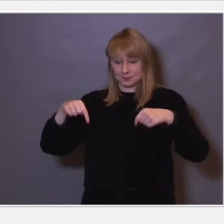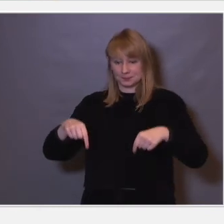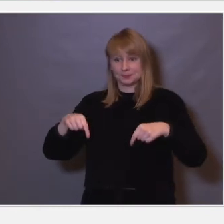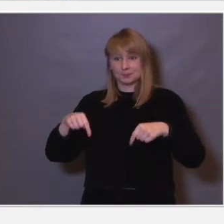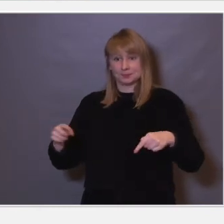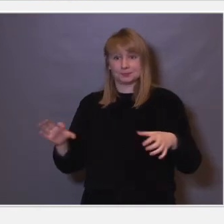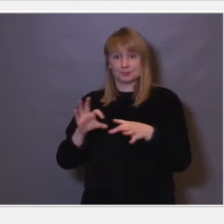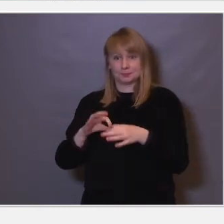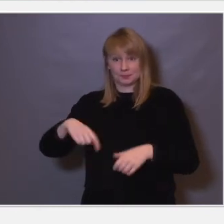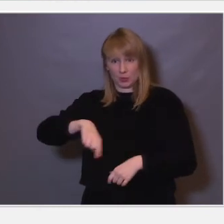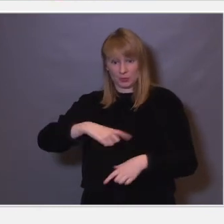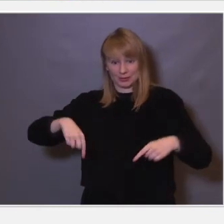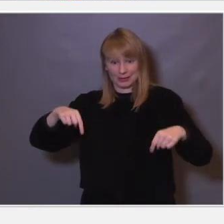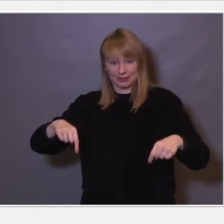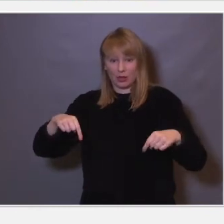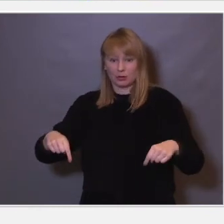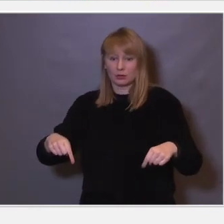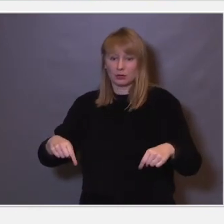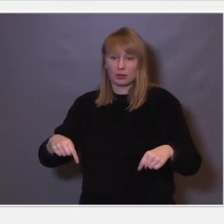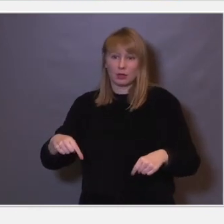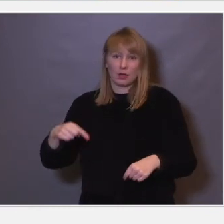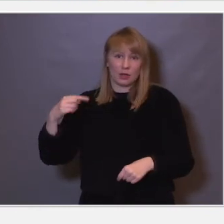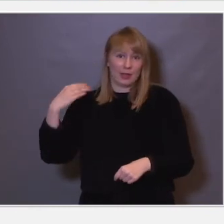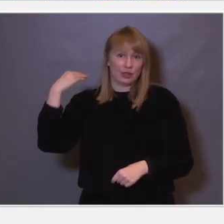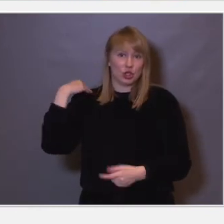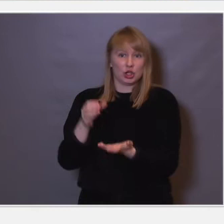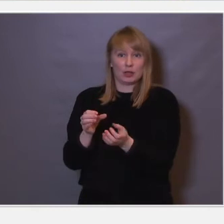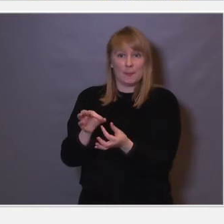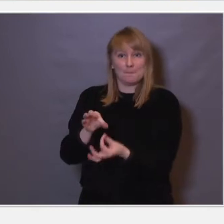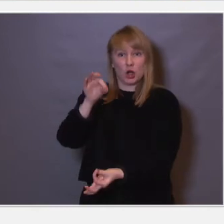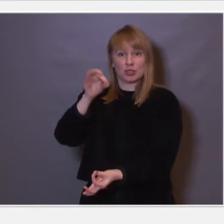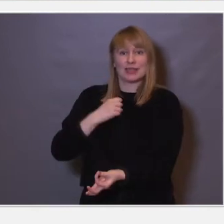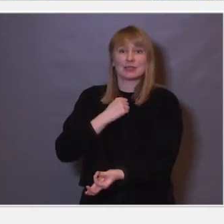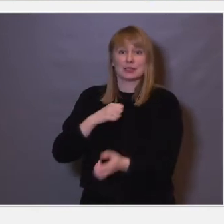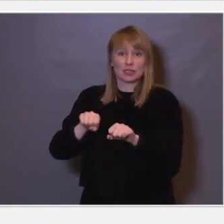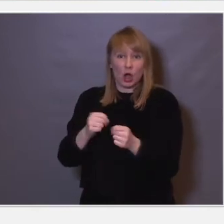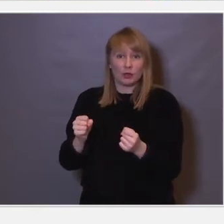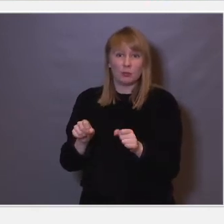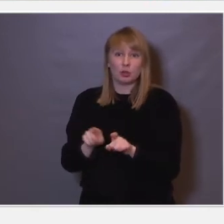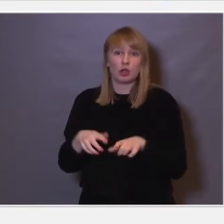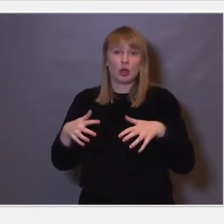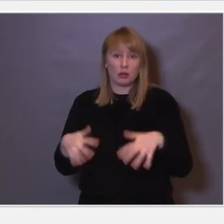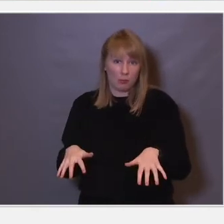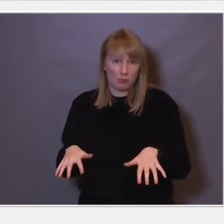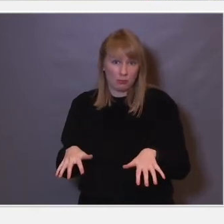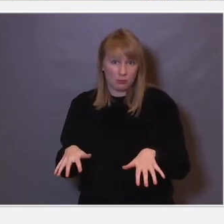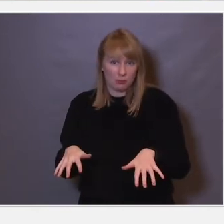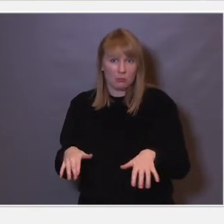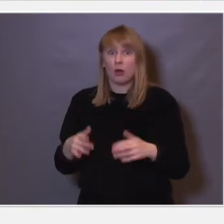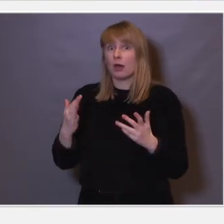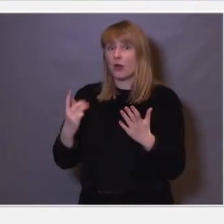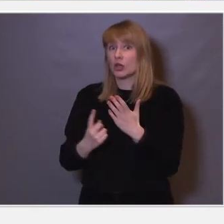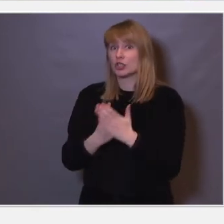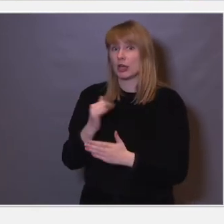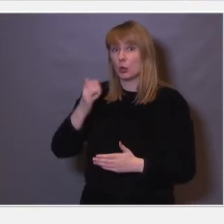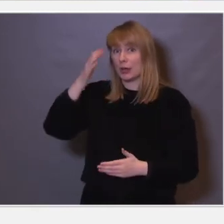historien å gjøre, så ser man at det er etter en ryggmarksskade. Så det som da skjer er at man kan bli lam. Og det som skjer er det at